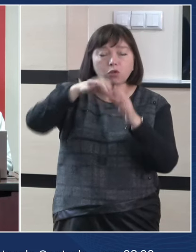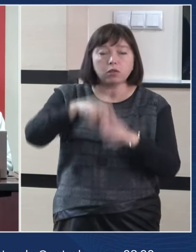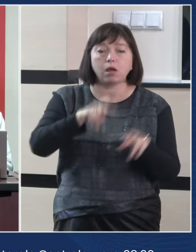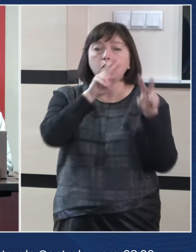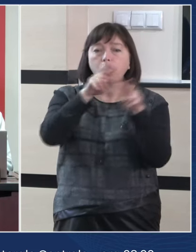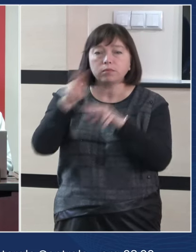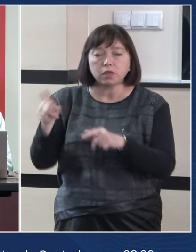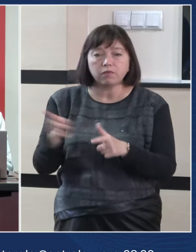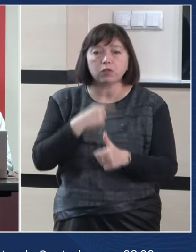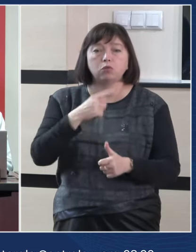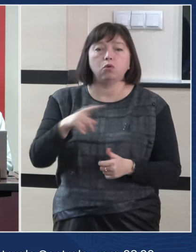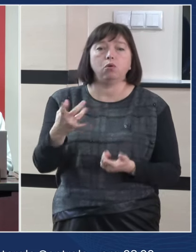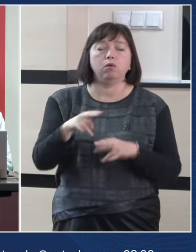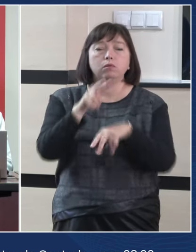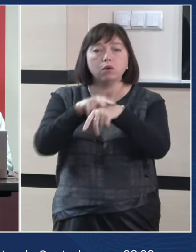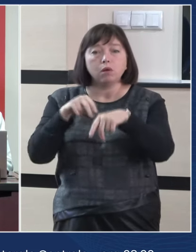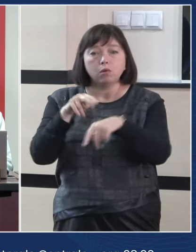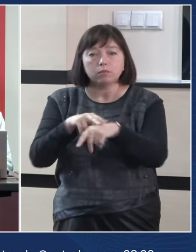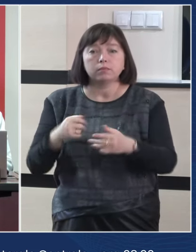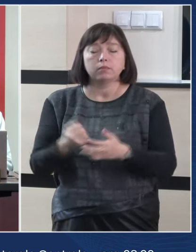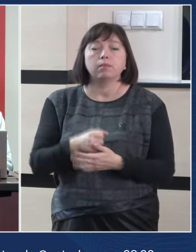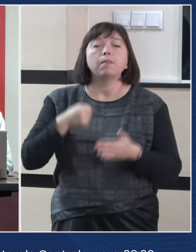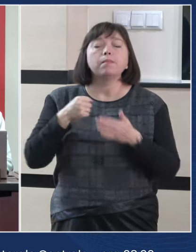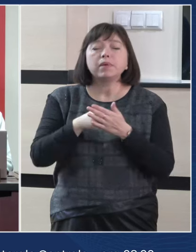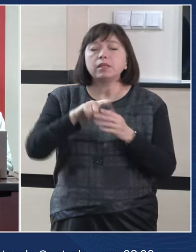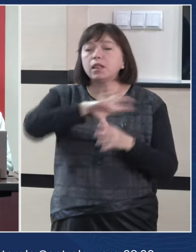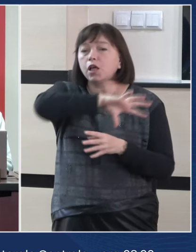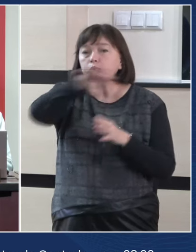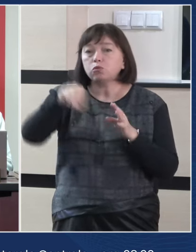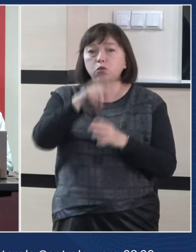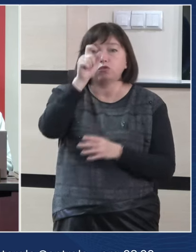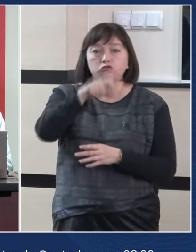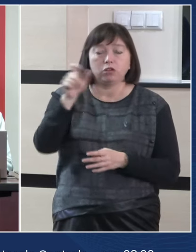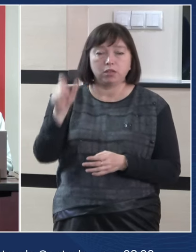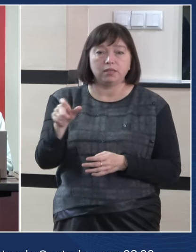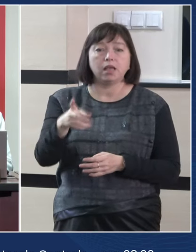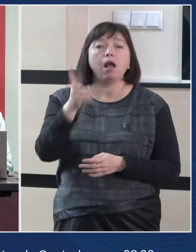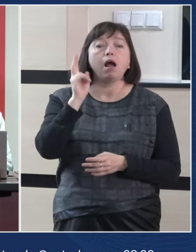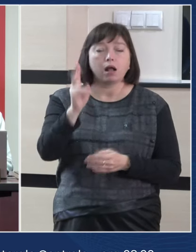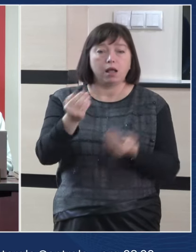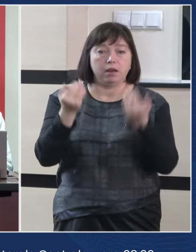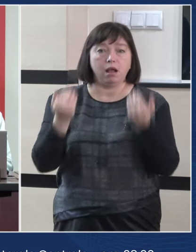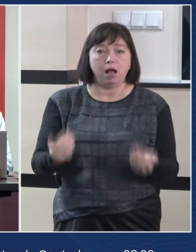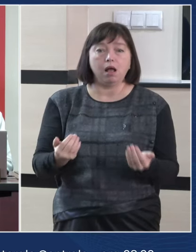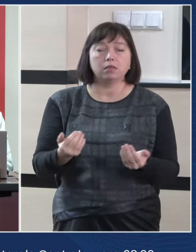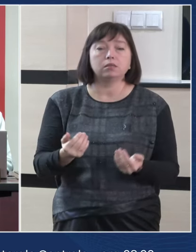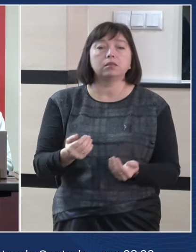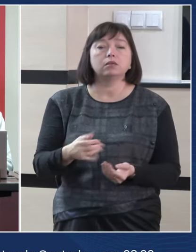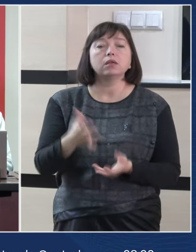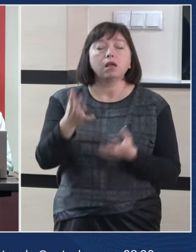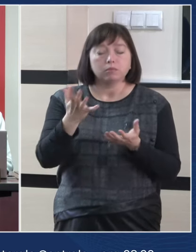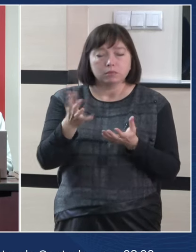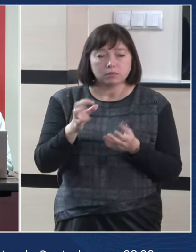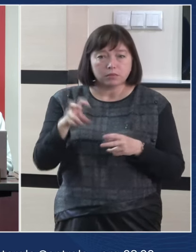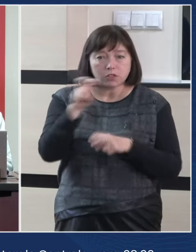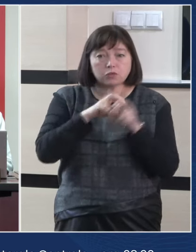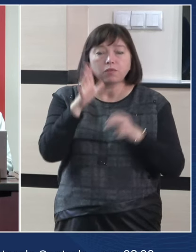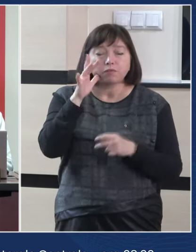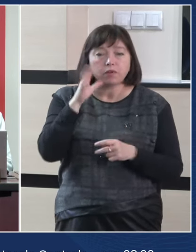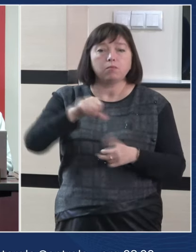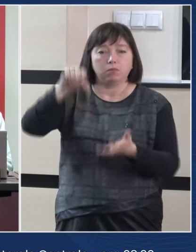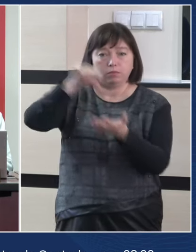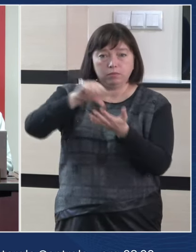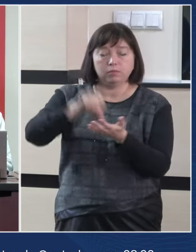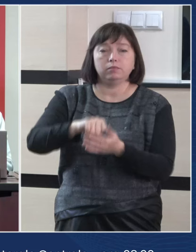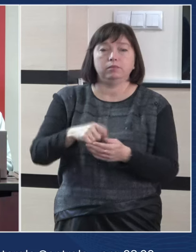observatori și forțele de ordine, până la toți cetățenii care astăzi își iau timp să participe la